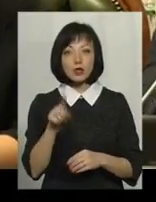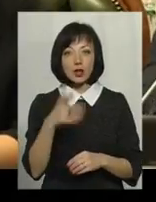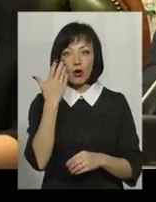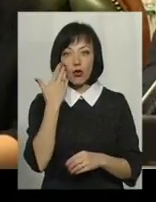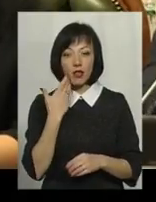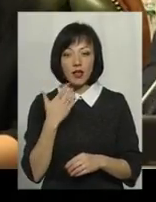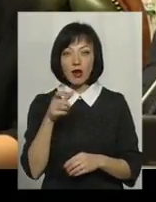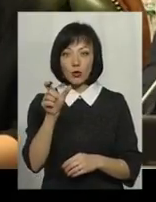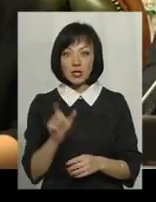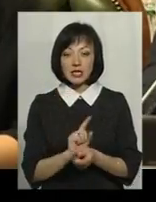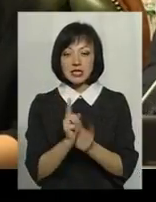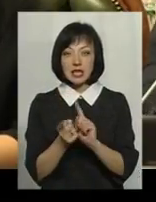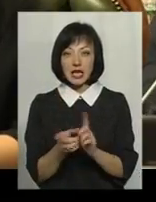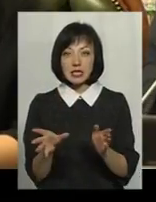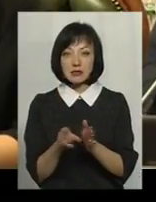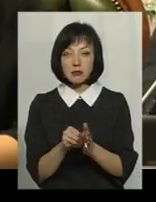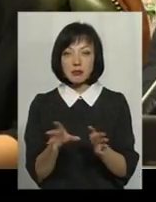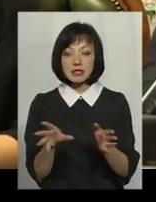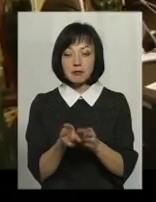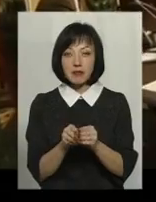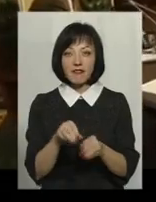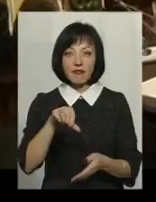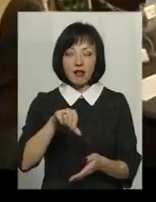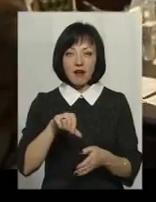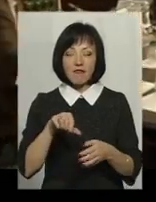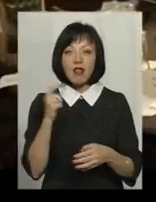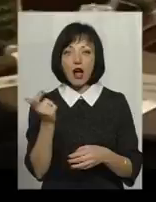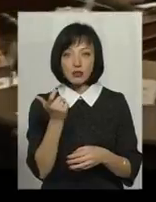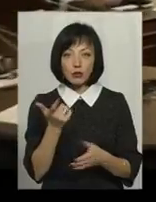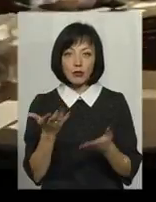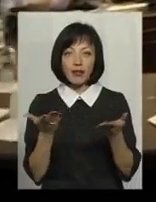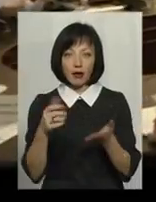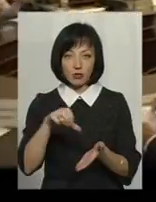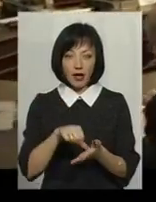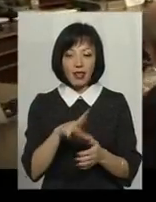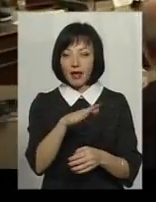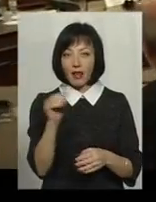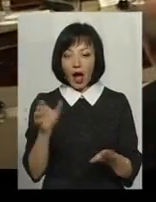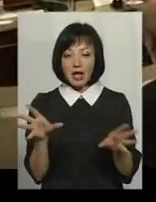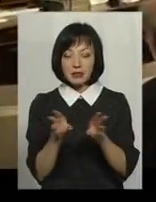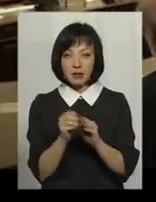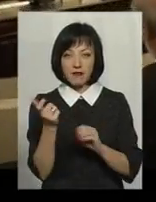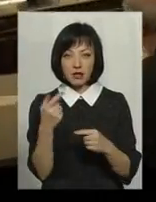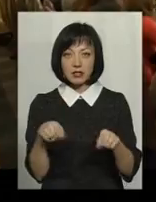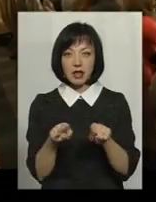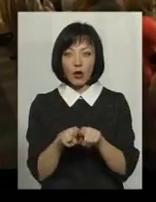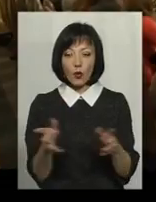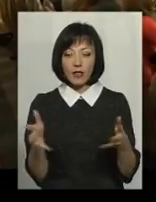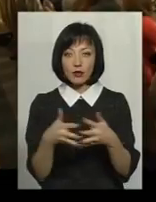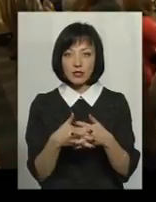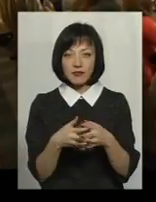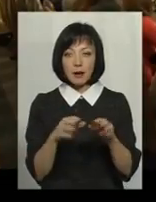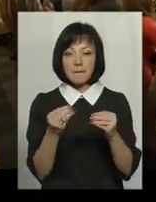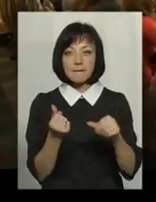вона стає співвласна про тих процесів, яких вона перевозила. Не наймені працівники, а співвласники. Таку інклюзивну бізнес